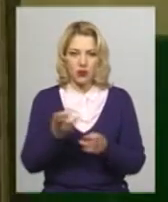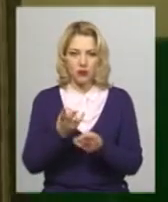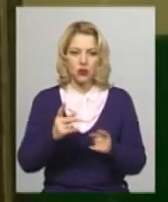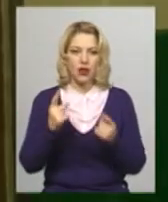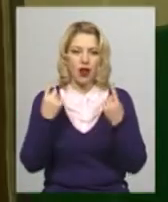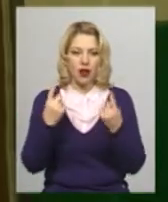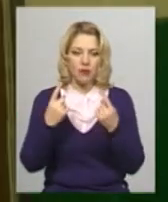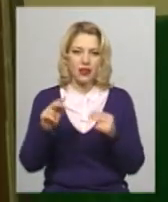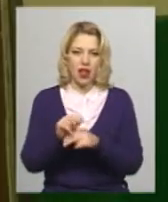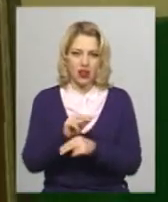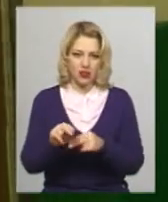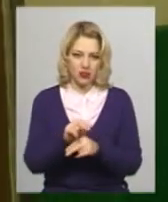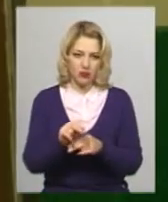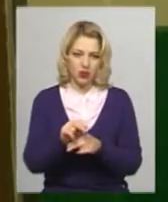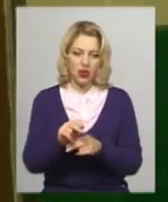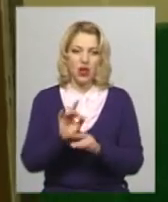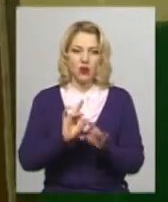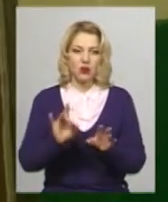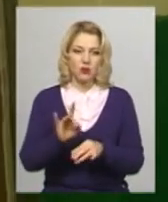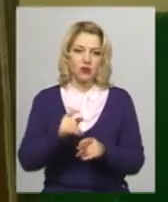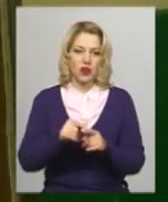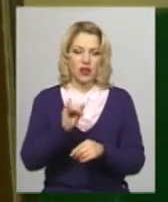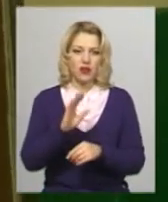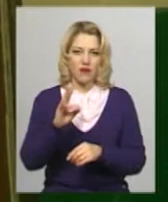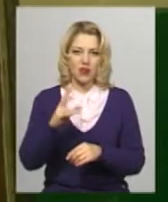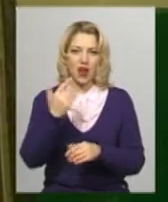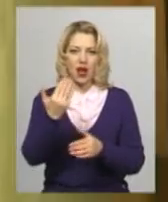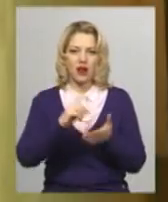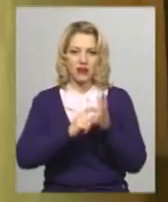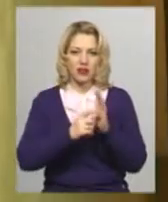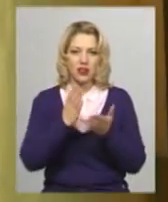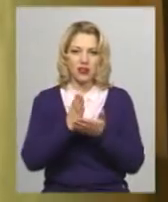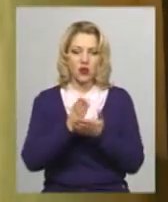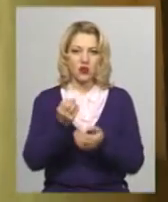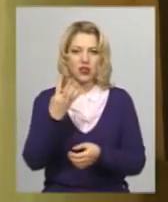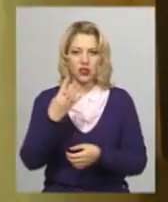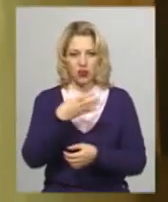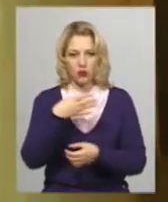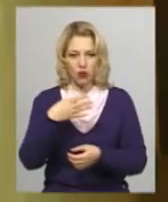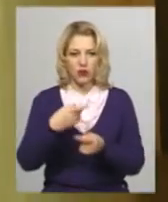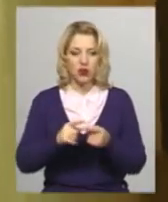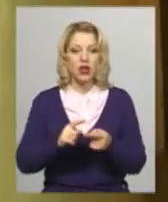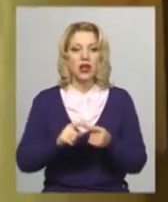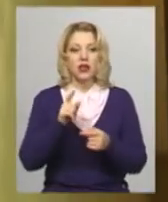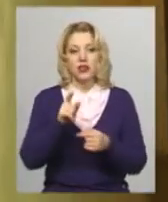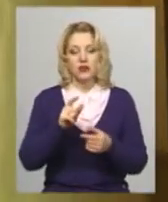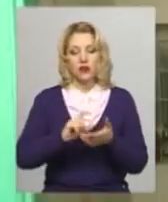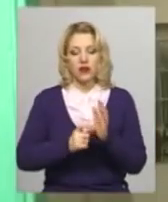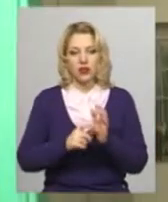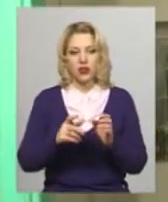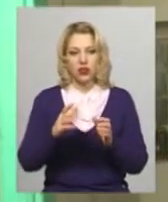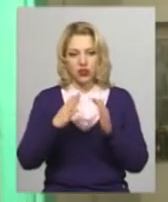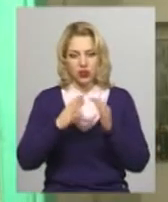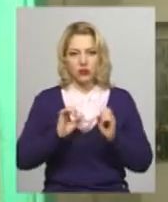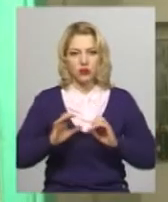багатоповерхівки Іван Олехов, квартира якого знаходиться на 14-му поверсі. За його словами, будинок на 83 квартири здали в експлуатацію у